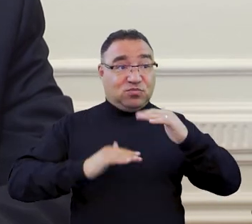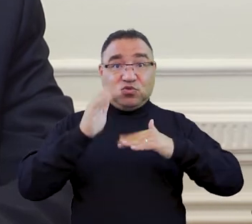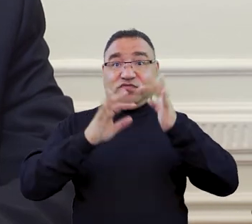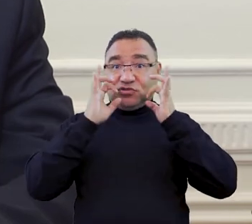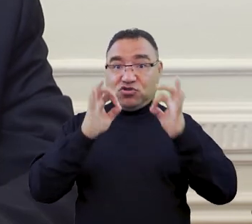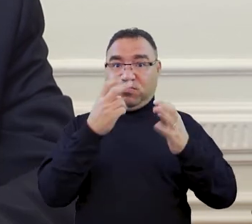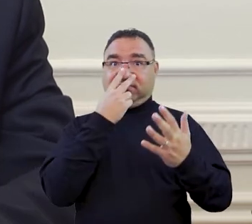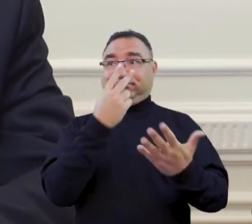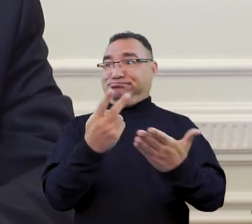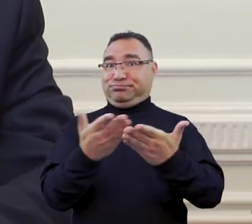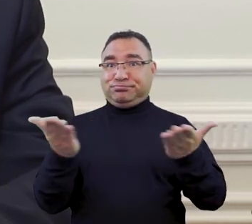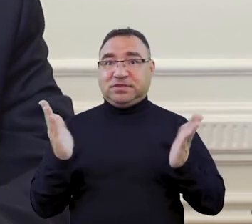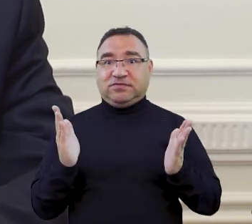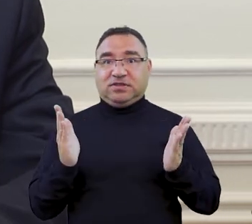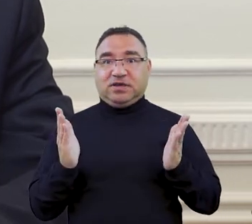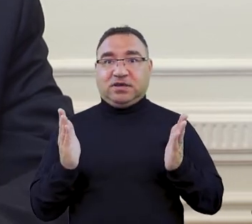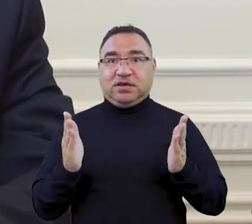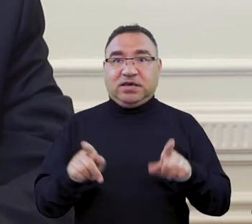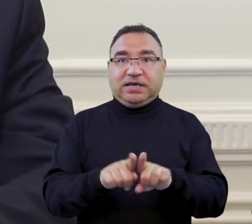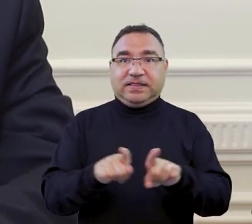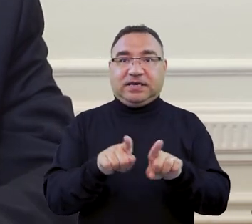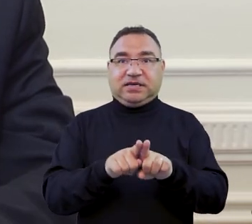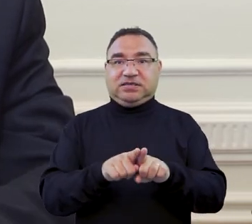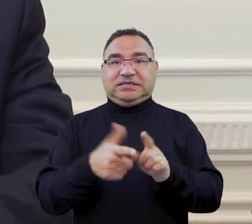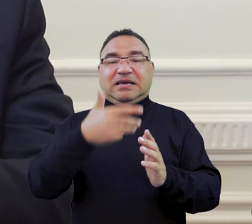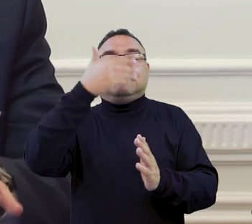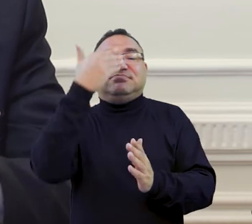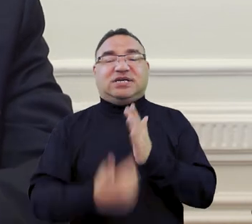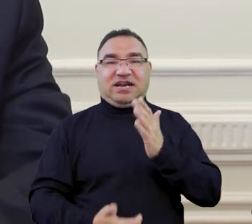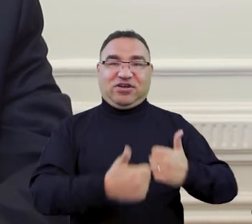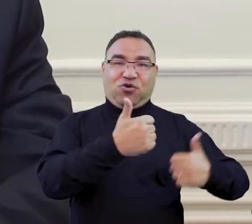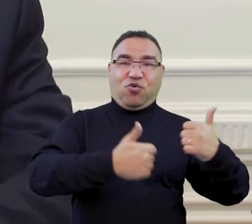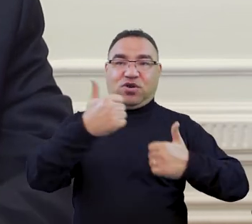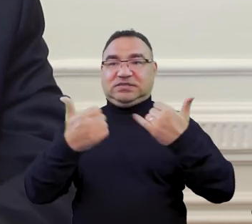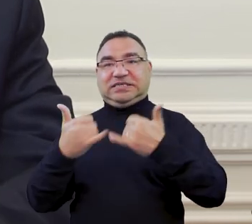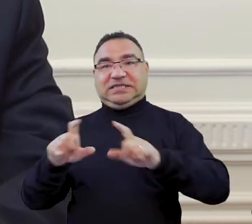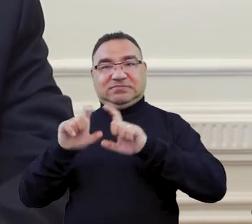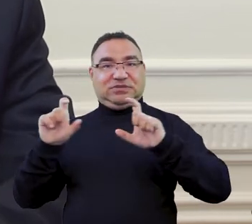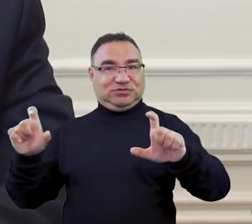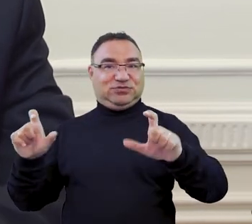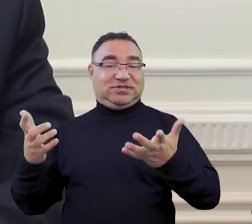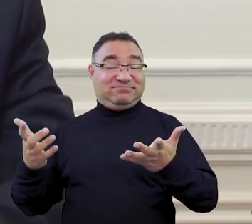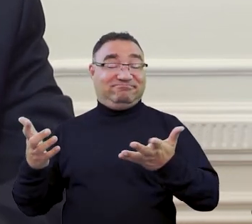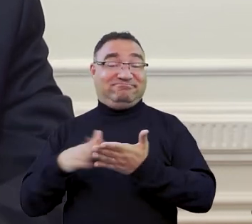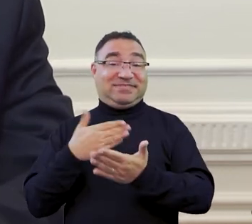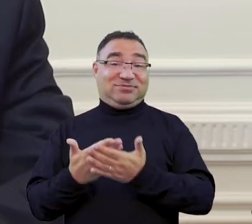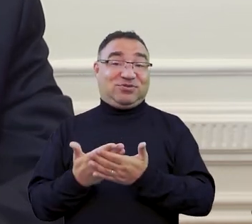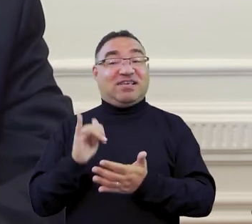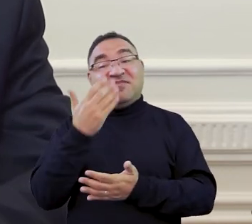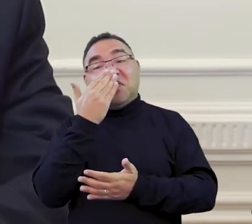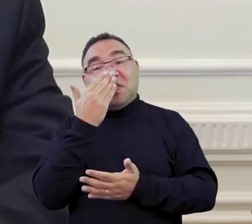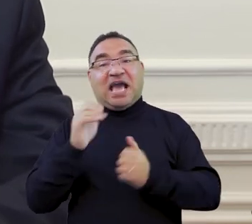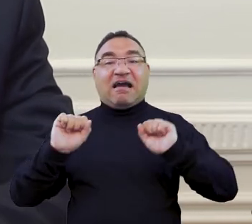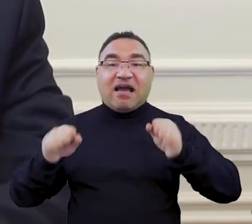dobry wizerunek i również nie przegrywać w tej konkurencji z innymi uczelniami, jeśli chodzi o